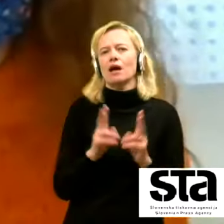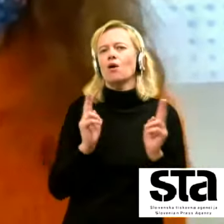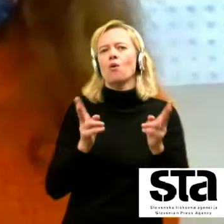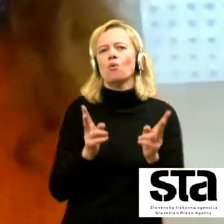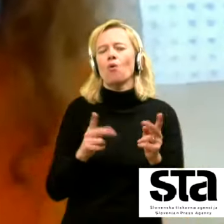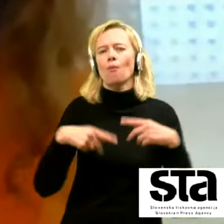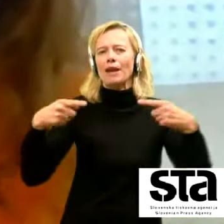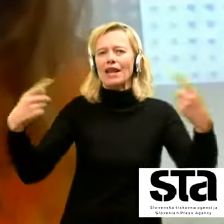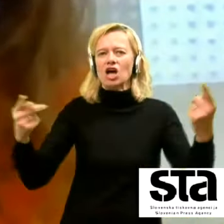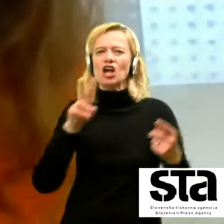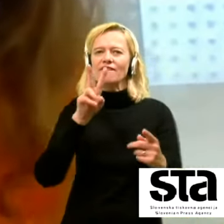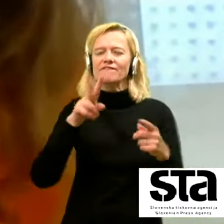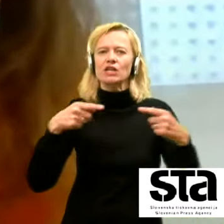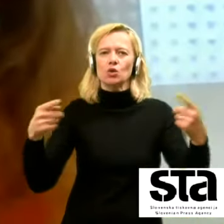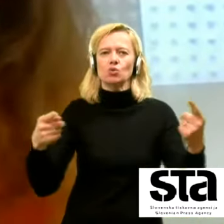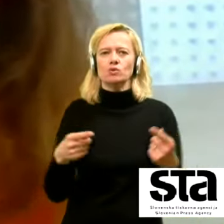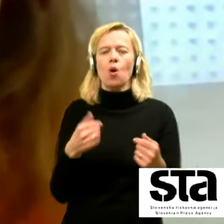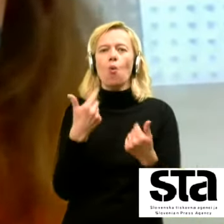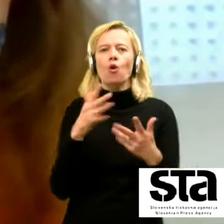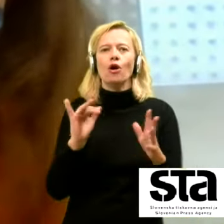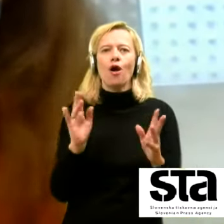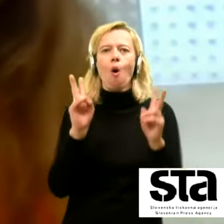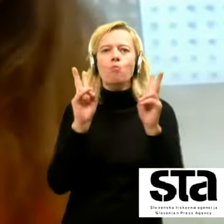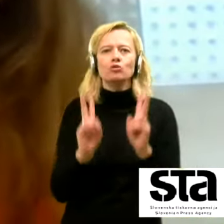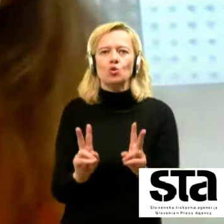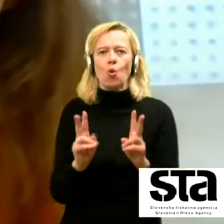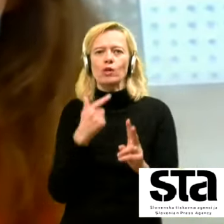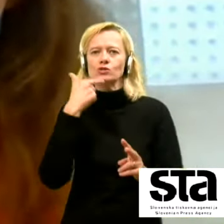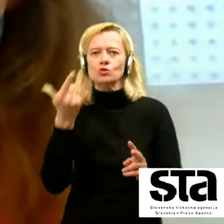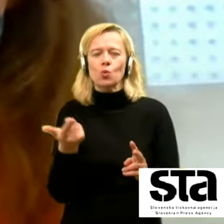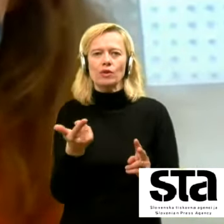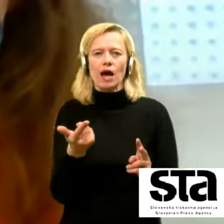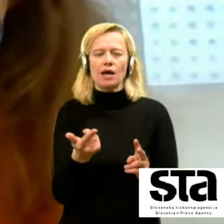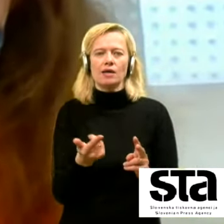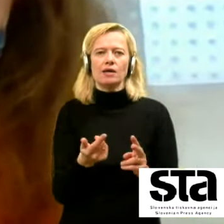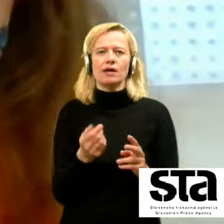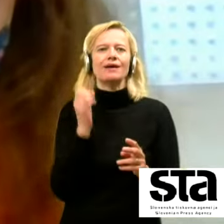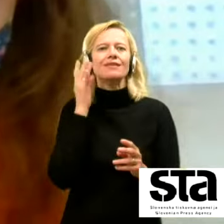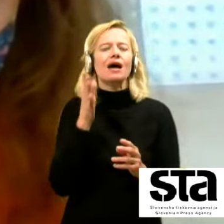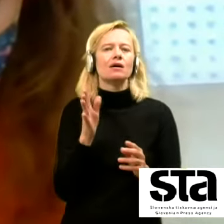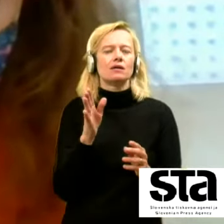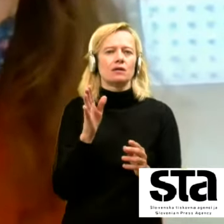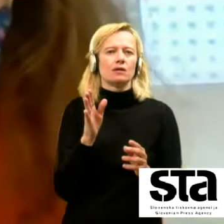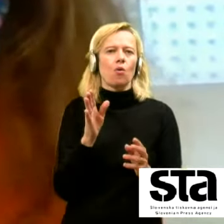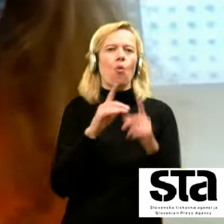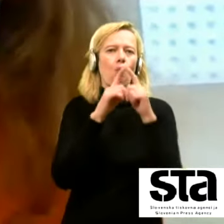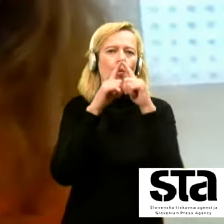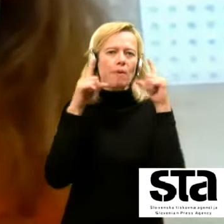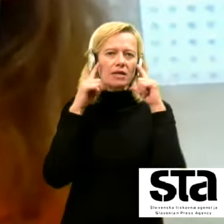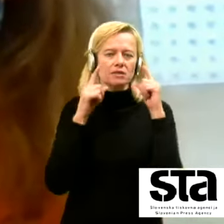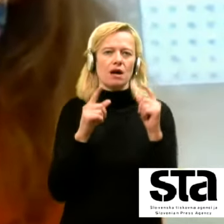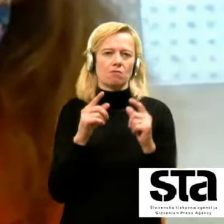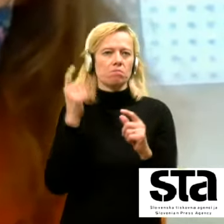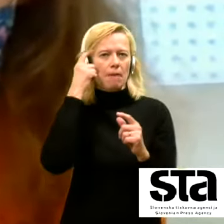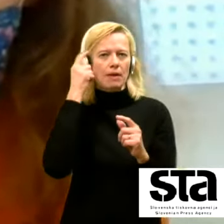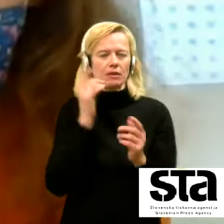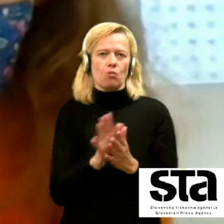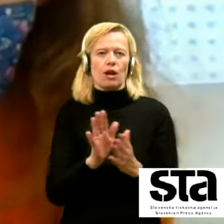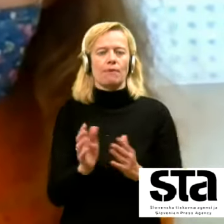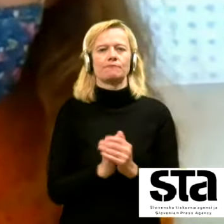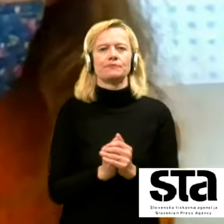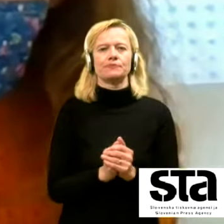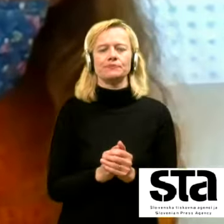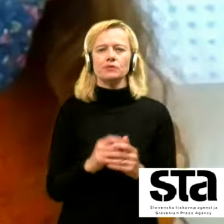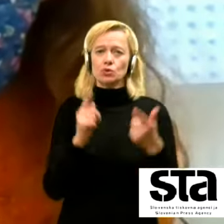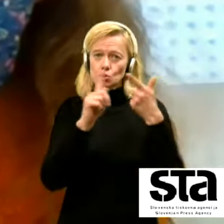obstojen zunaj in kje zunaj kdaj je uporaba maske smisana moje drugo vprašanje je glede cepljenja